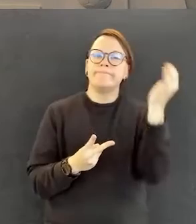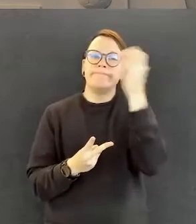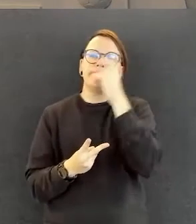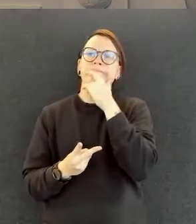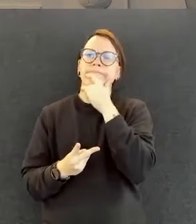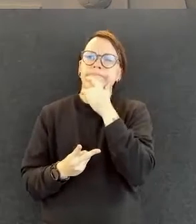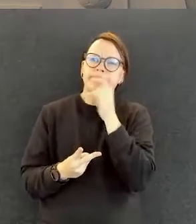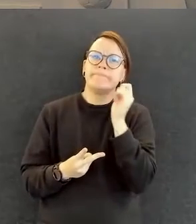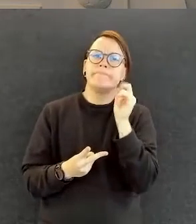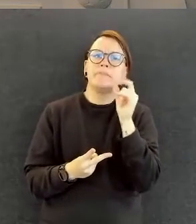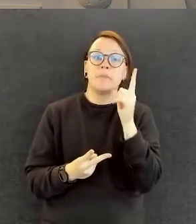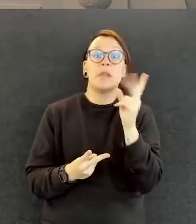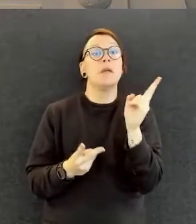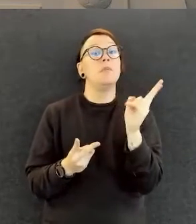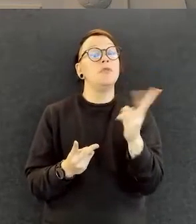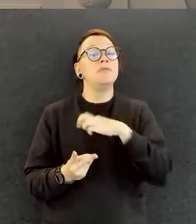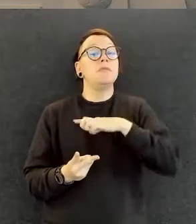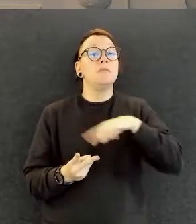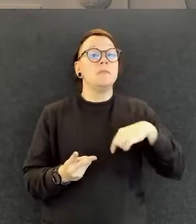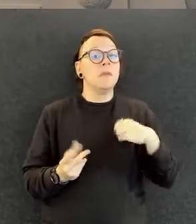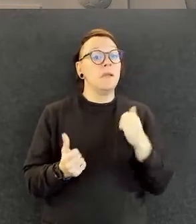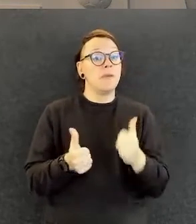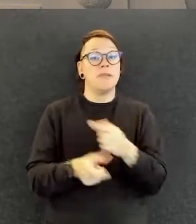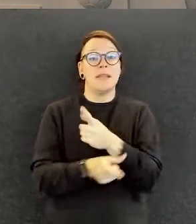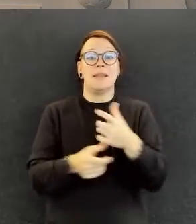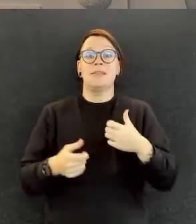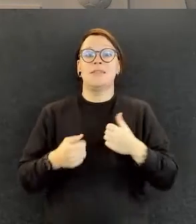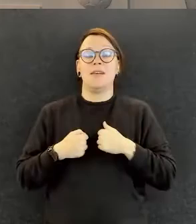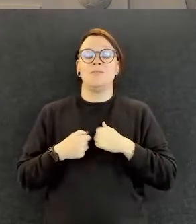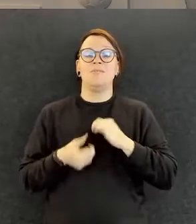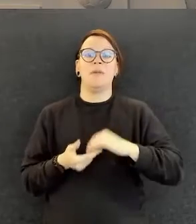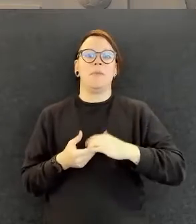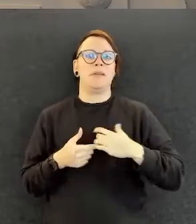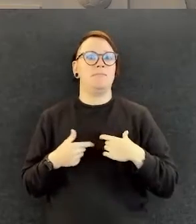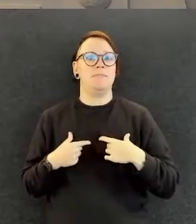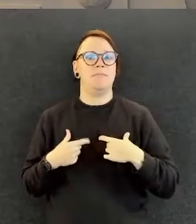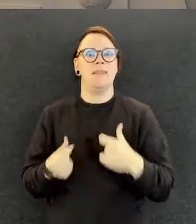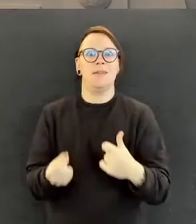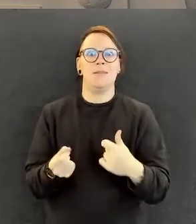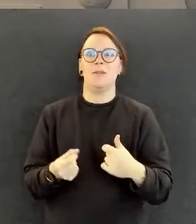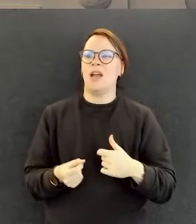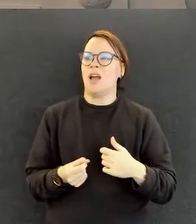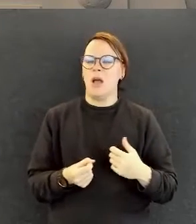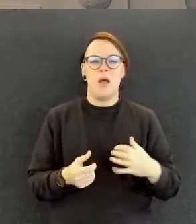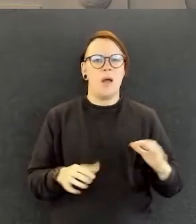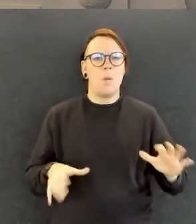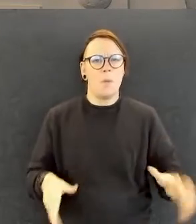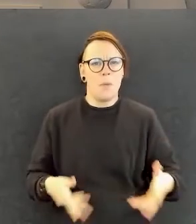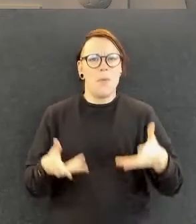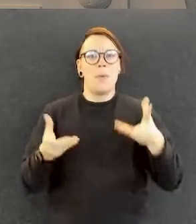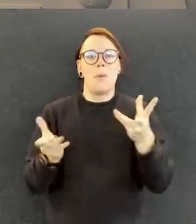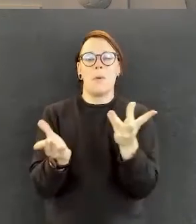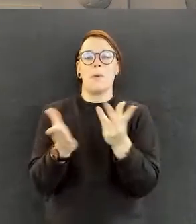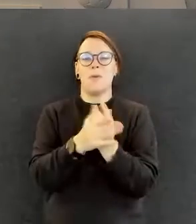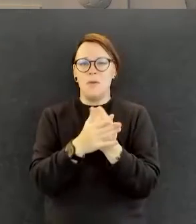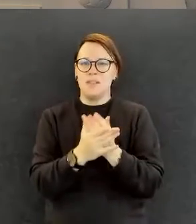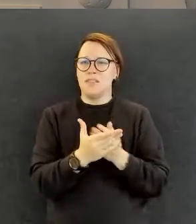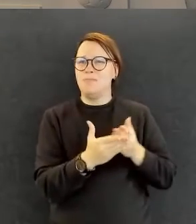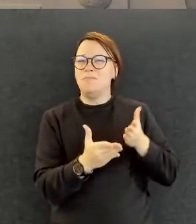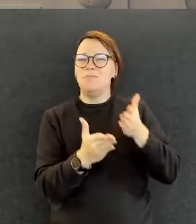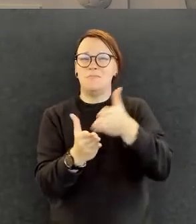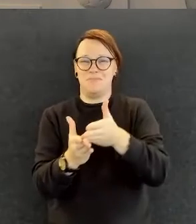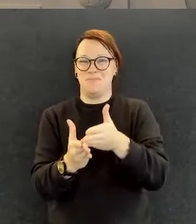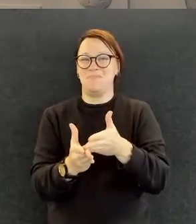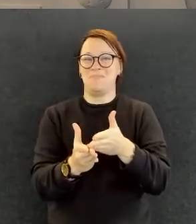heräämisen lisäksi toivotaan, että saitte myös innostusta ja kannustusta lähteä yhdessä. Tämä on meidän yhteinen projekti